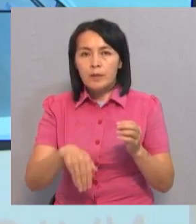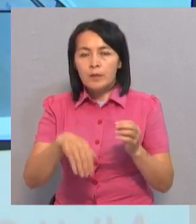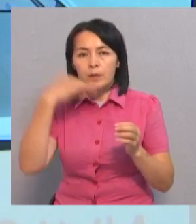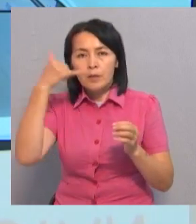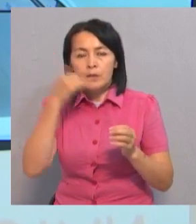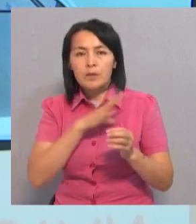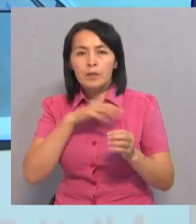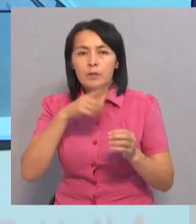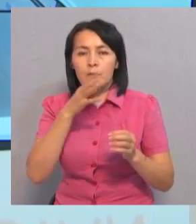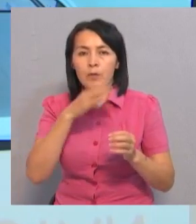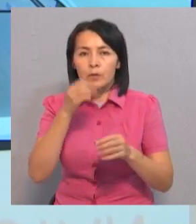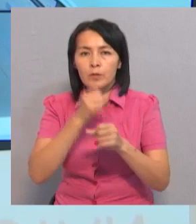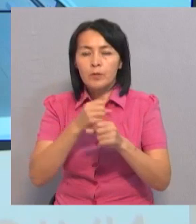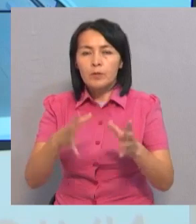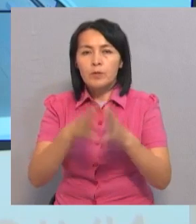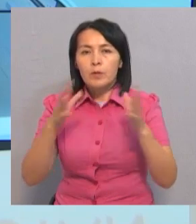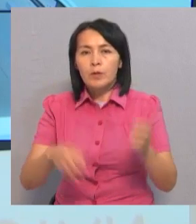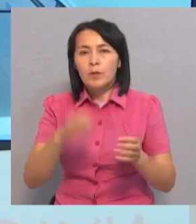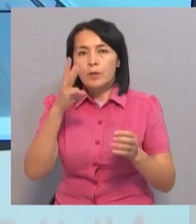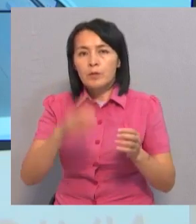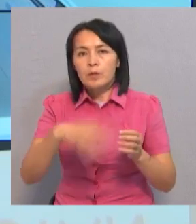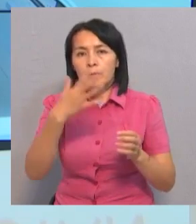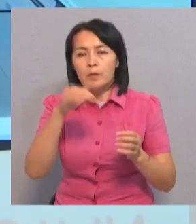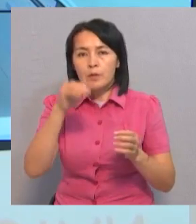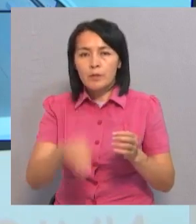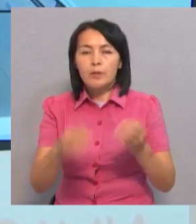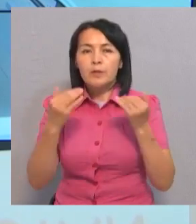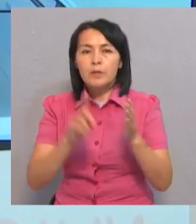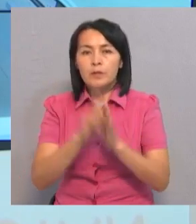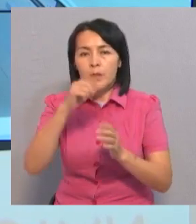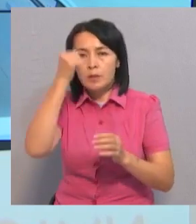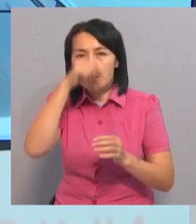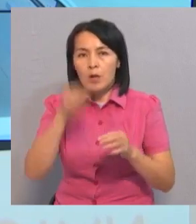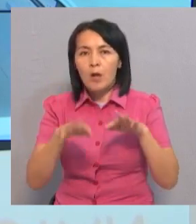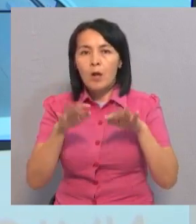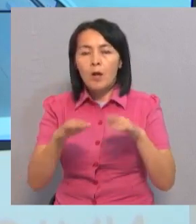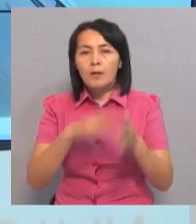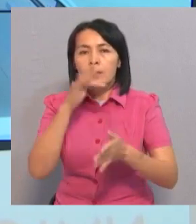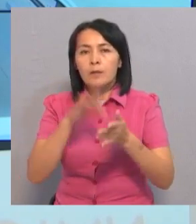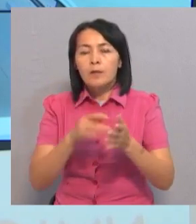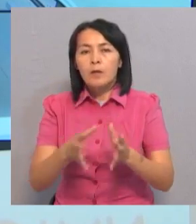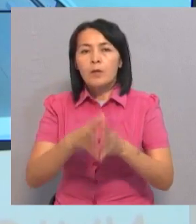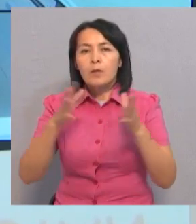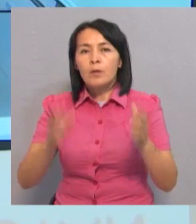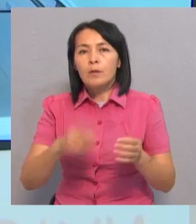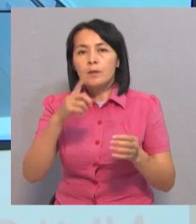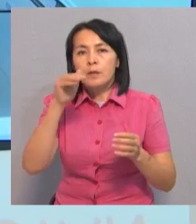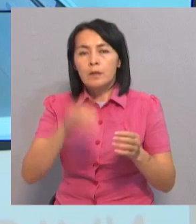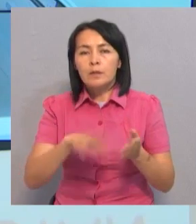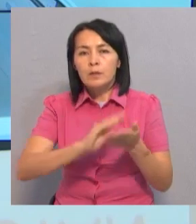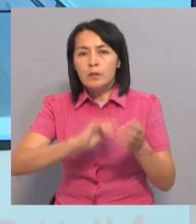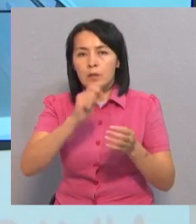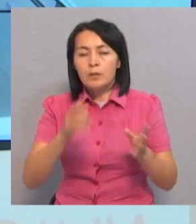них своевременно исполнено более 350 тысяч. С начала года операторы центра приняли около 100 тысяч